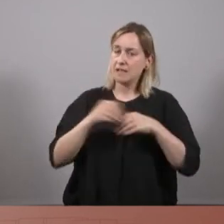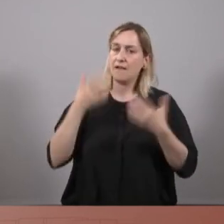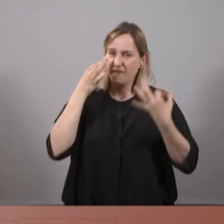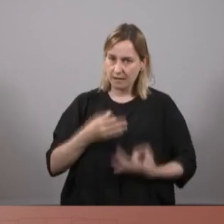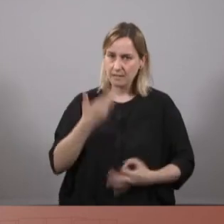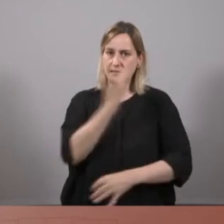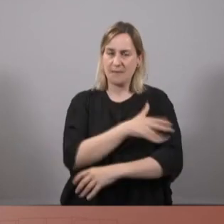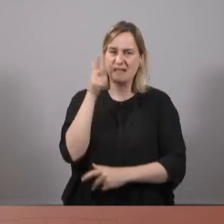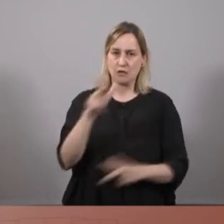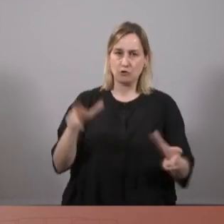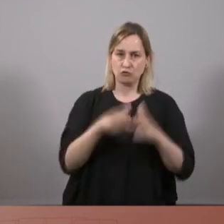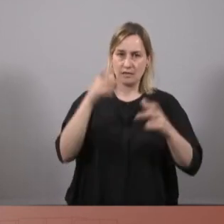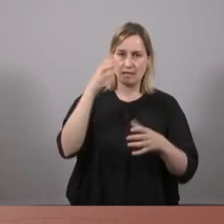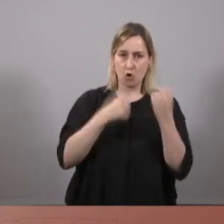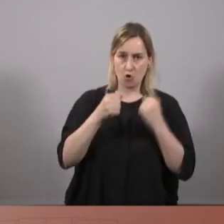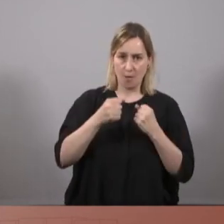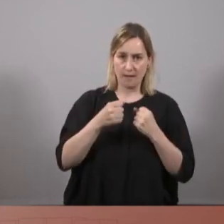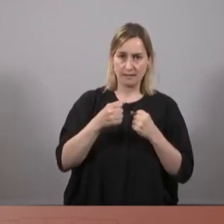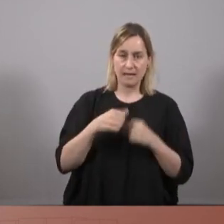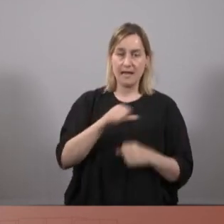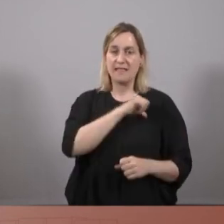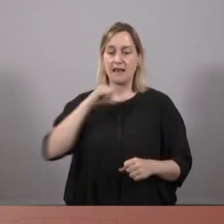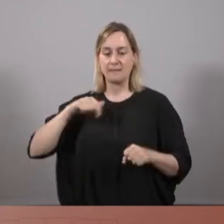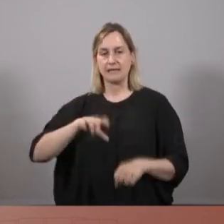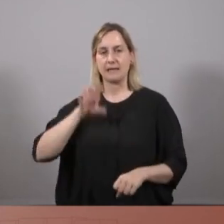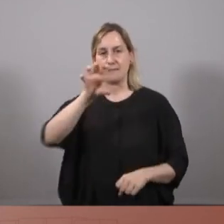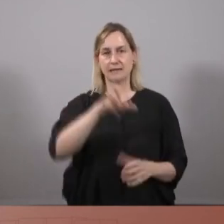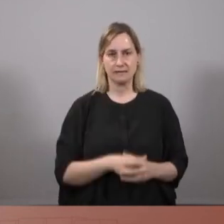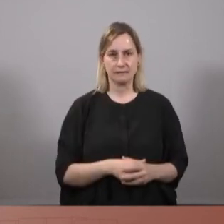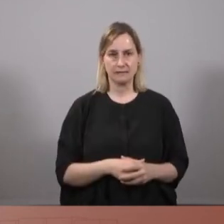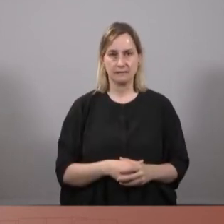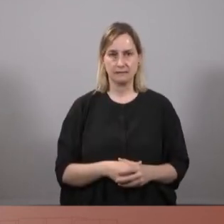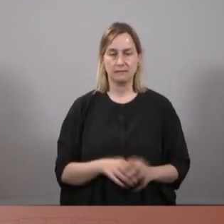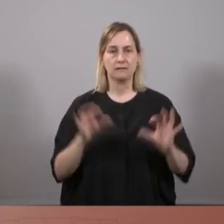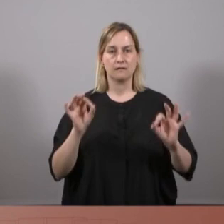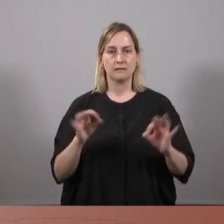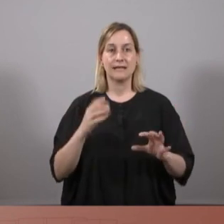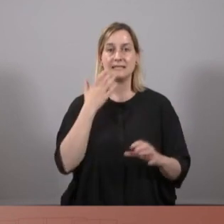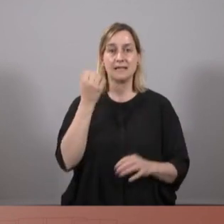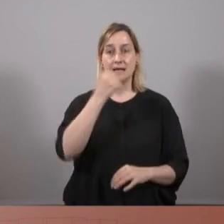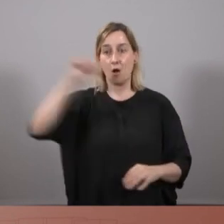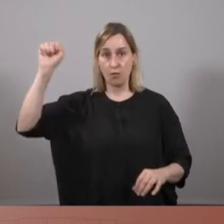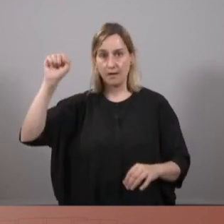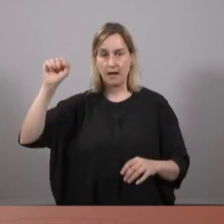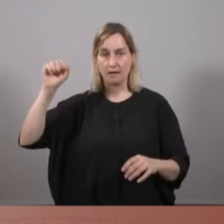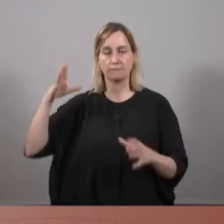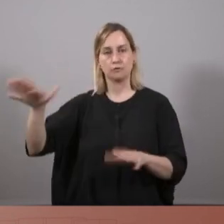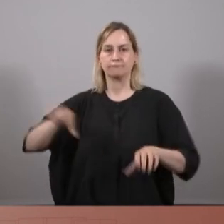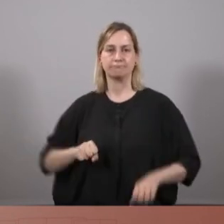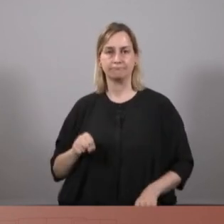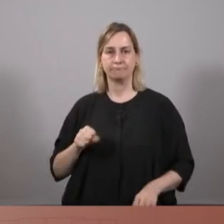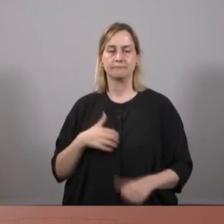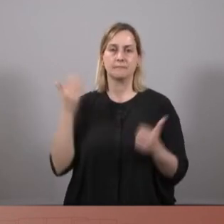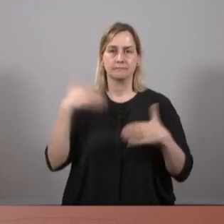dels drets socials i econòmics de la gent i de la independència d'aquest país puny tancat si claudiquen o actuen en sentit contrari. Gràcies.